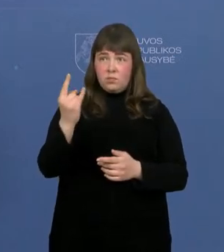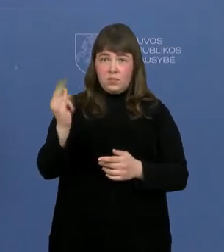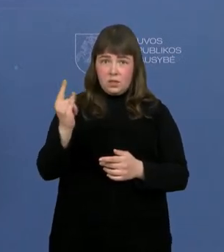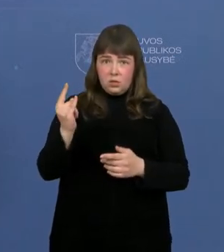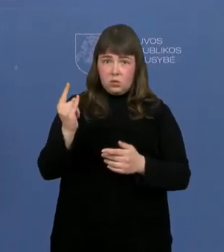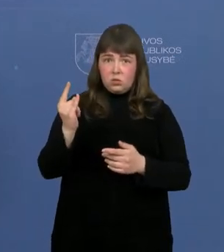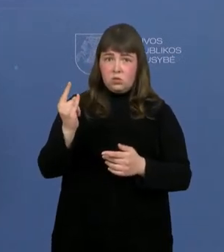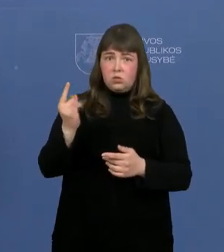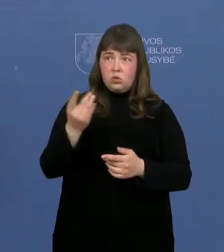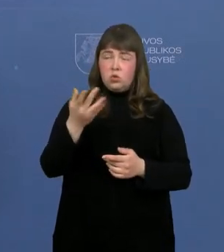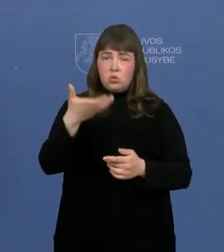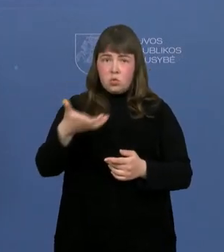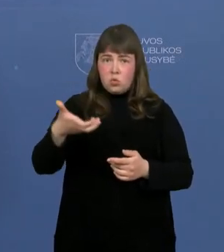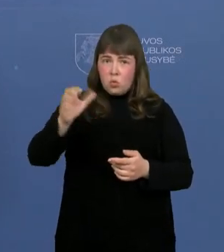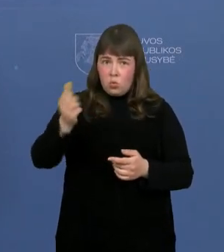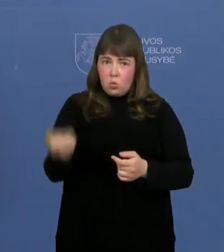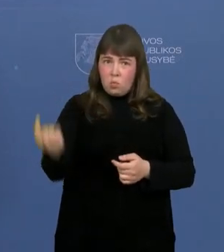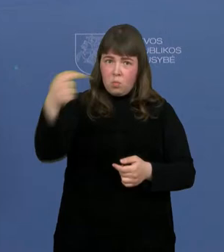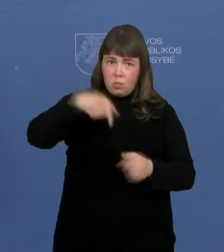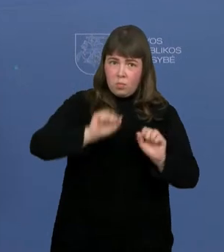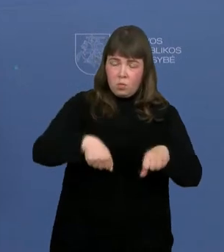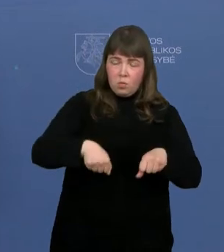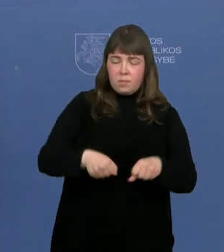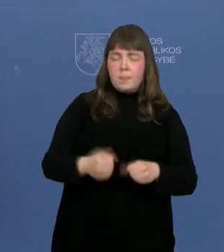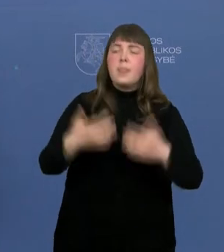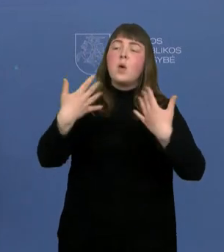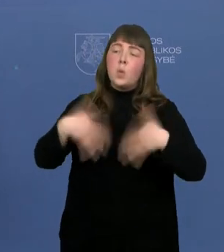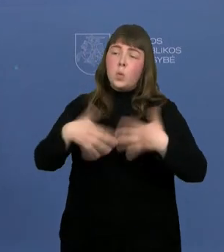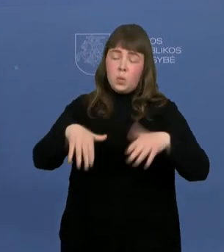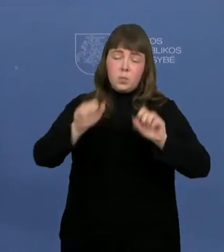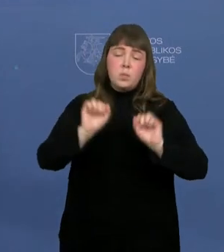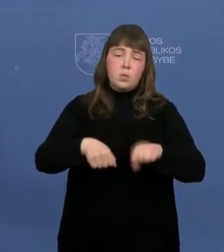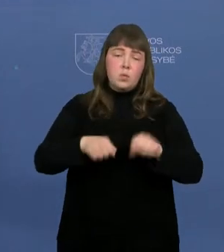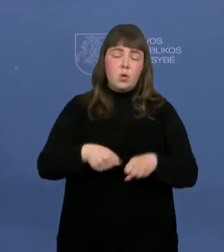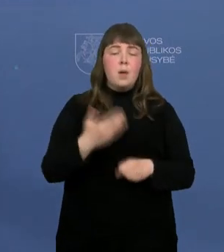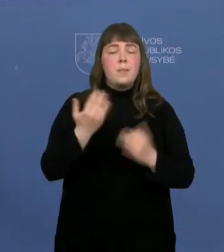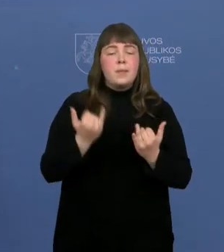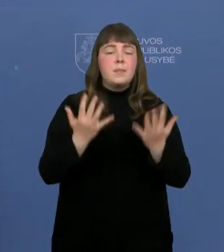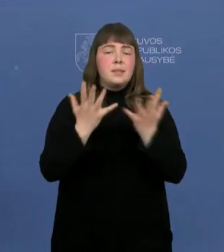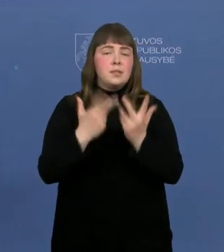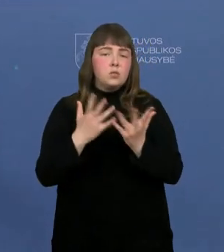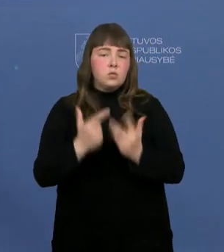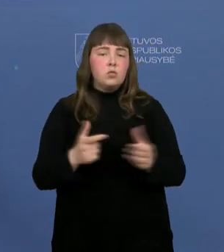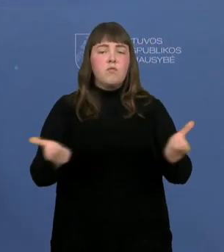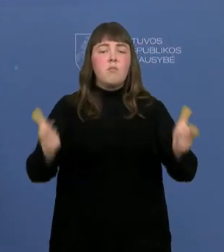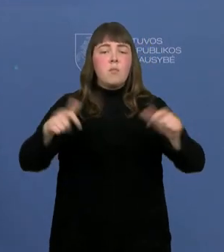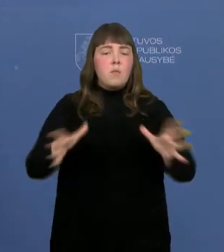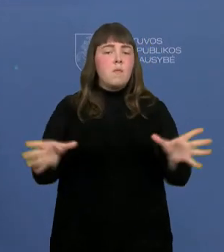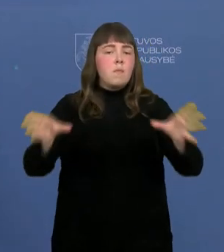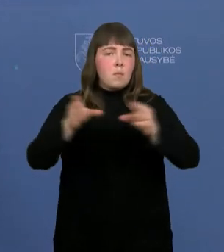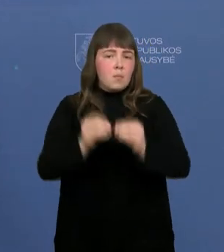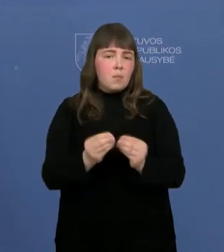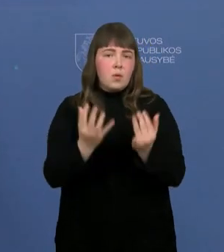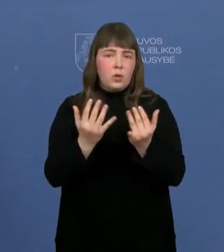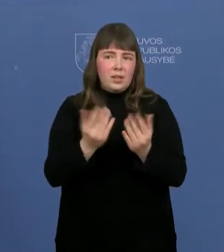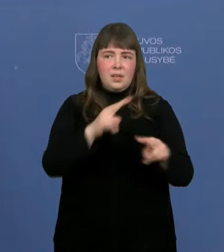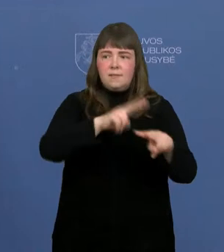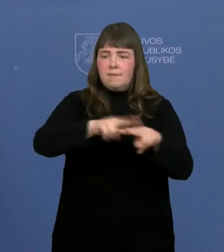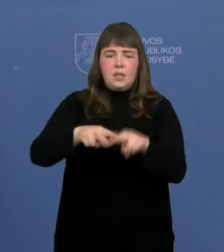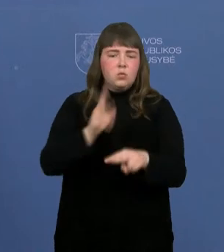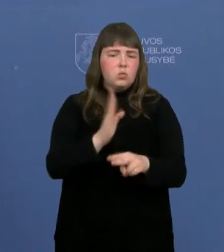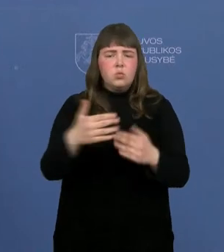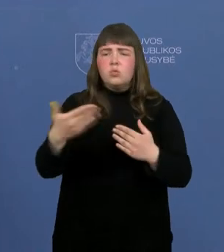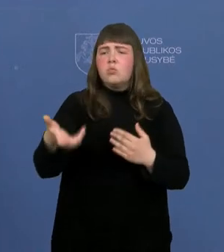galės daugiau tų vaikų eiti klasės? Jau jie faktiškai gali. Tik tai mes dar skaičiuojam, kiek su savivaldybėm kartu, kiek mes šitų vietų